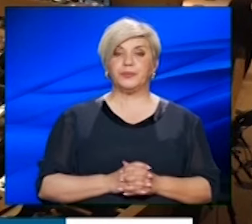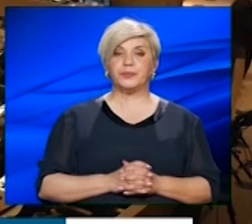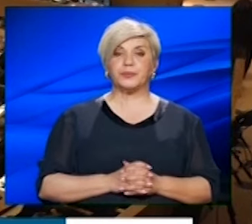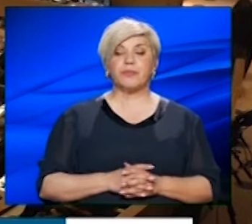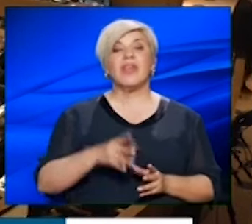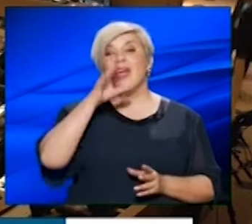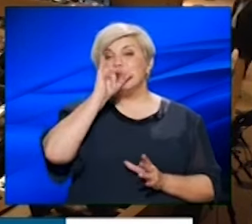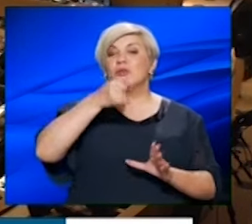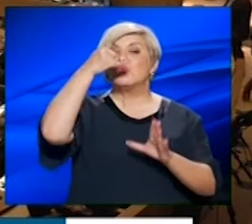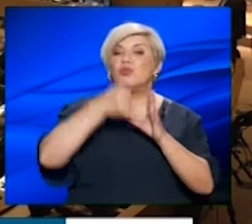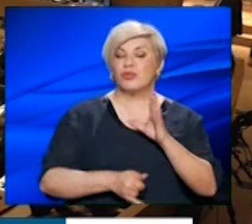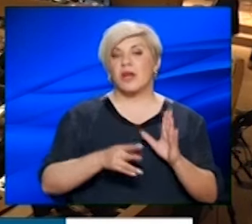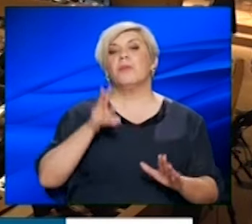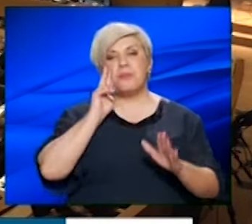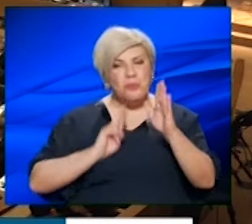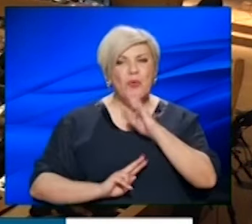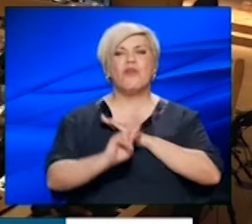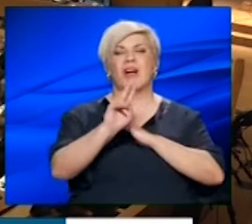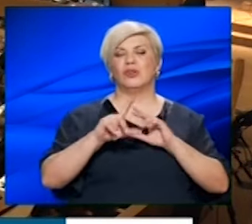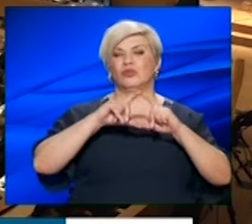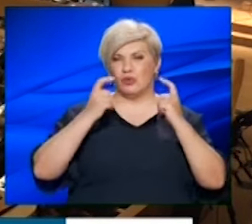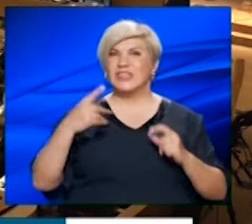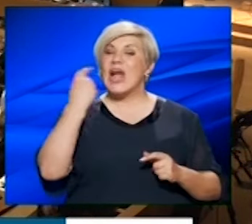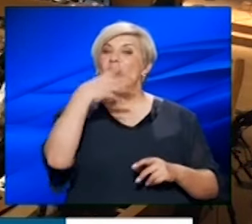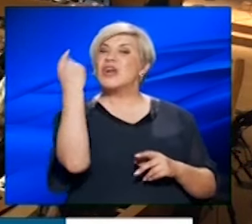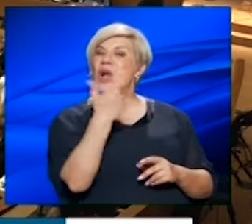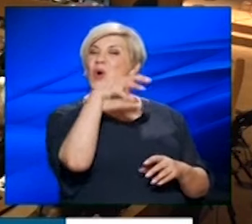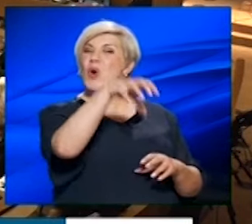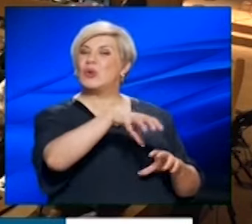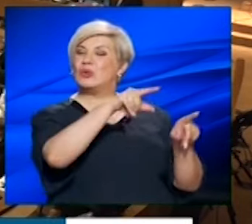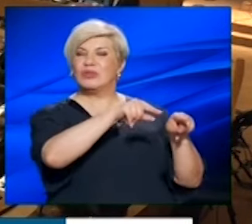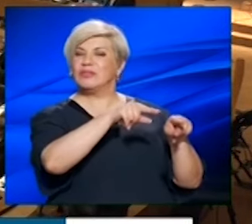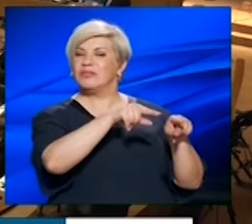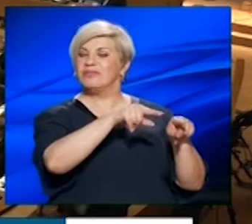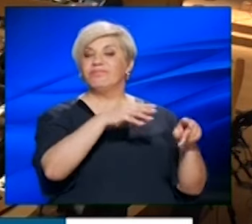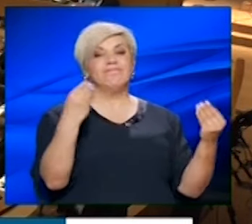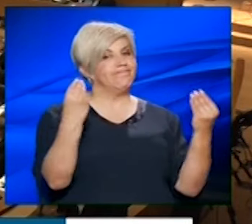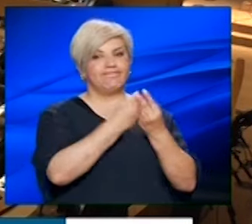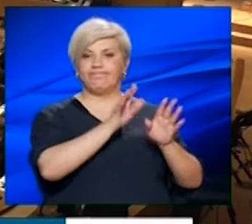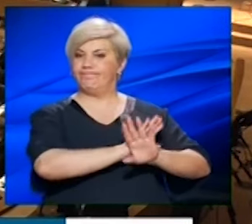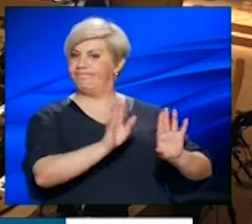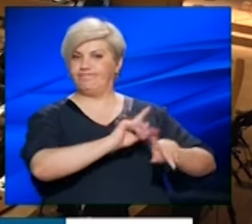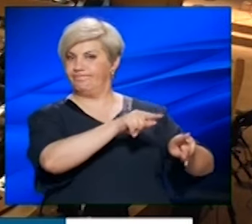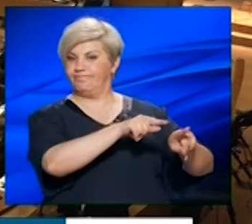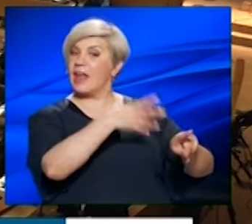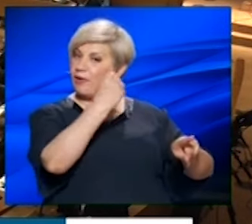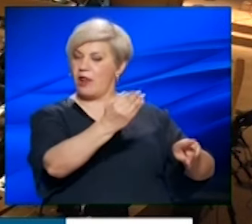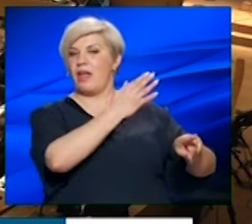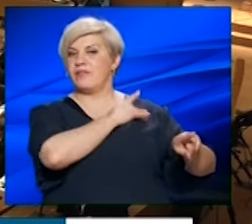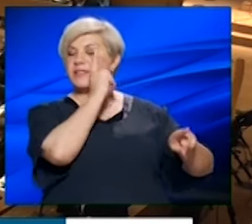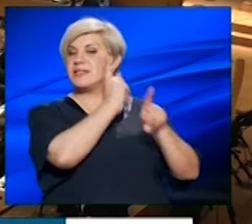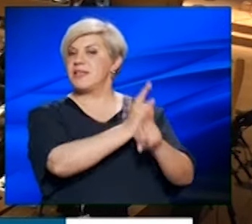Έπει της ουσίας, προφανώς το συγκεκριμένο σχολείο σαν χώρος είναι εντελώς ακατάλληλος και υπάρχουν ευθύνες